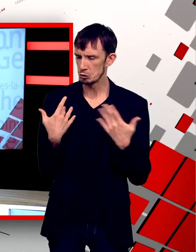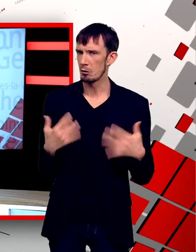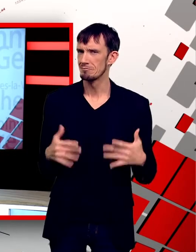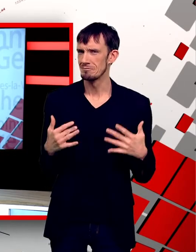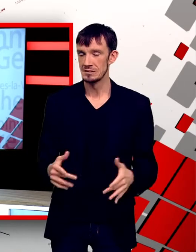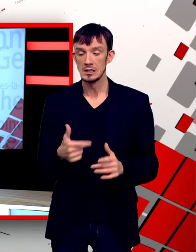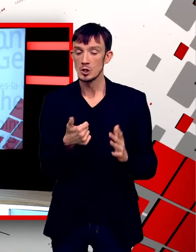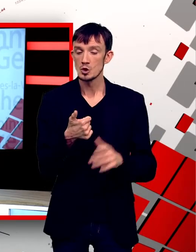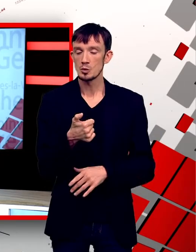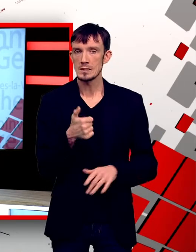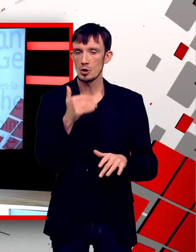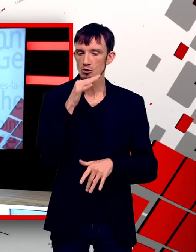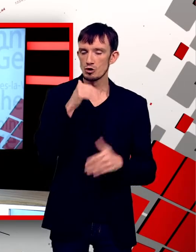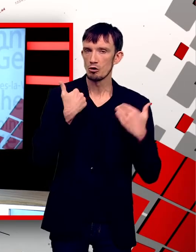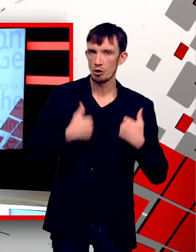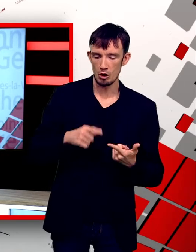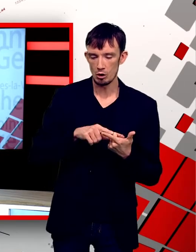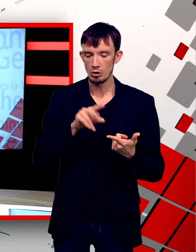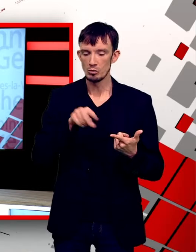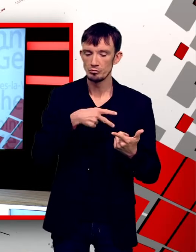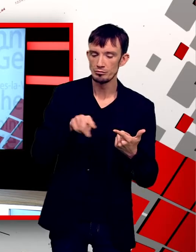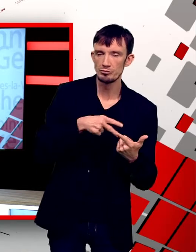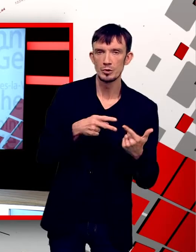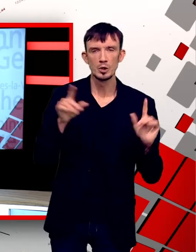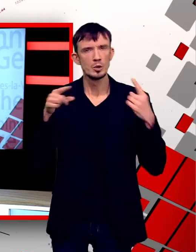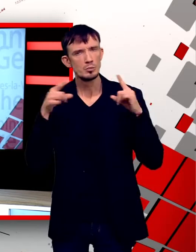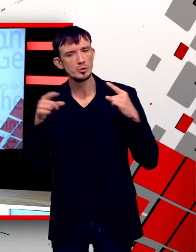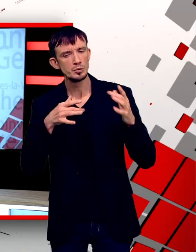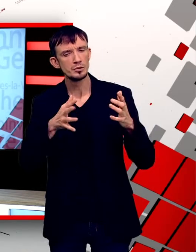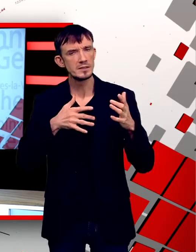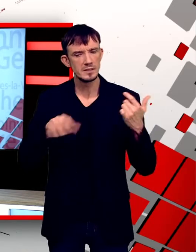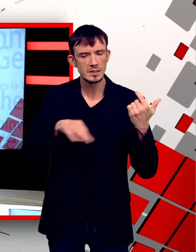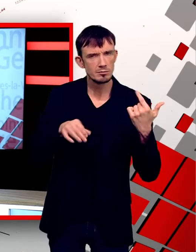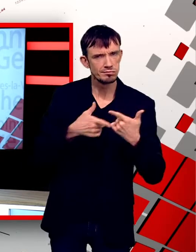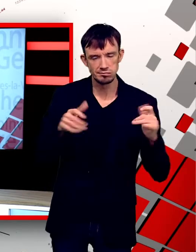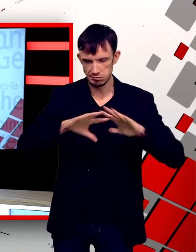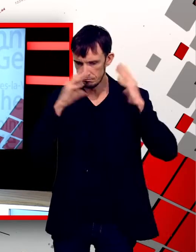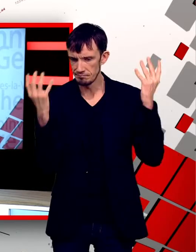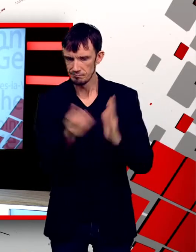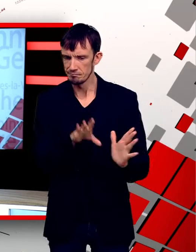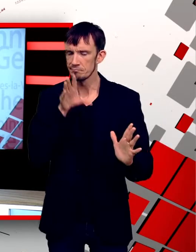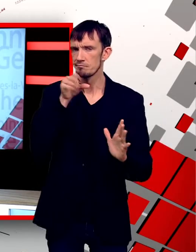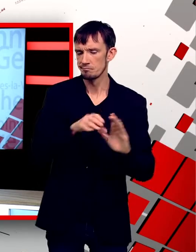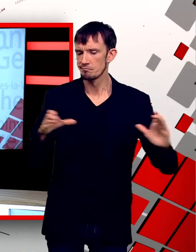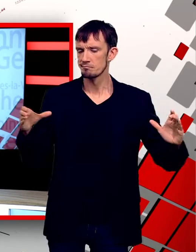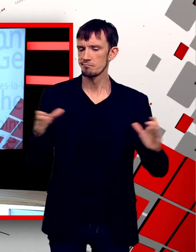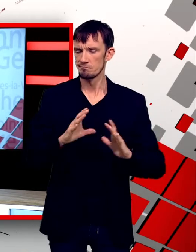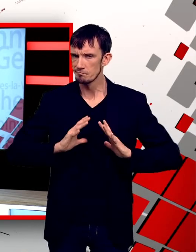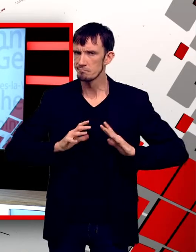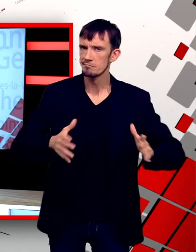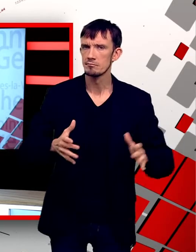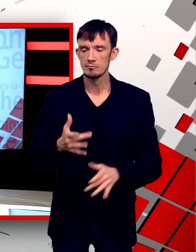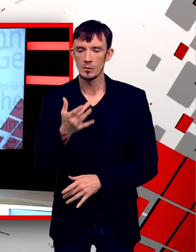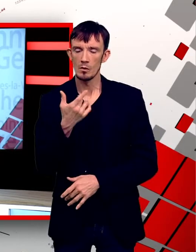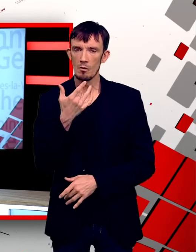chanteurs, musiciens ou encore danseurs et danseuses prennent part au projet. Objectif, y croire à nouveau, se faire entendre